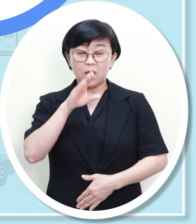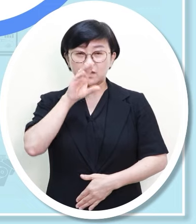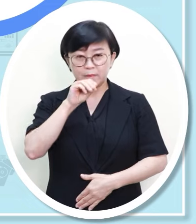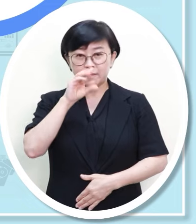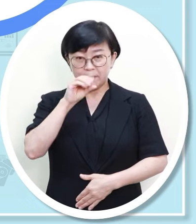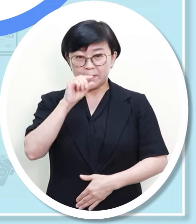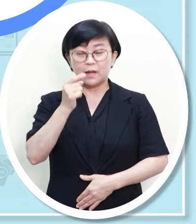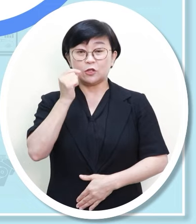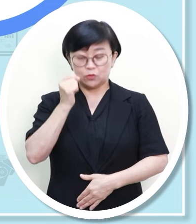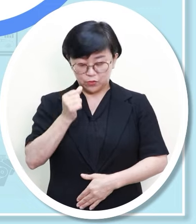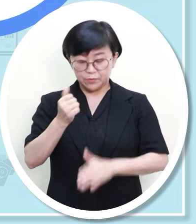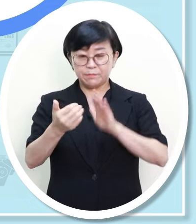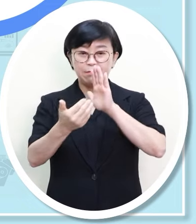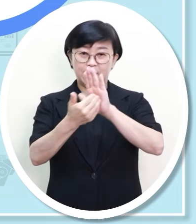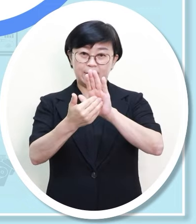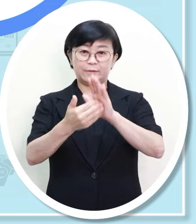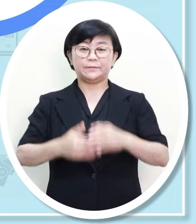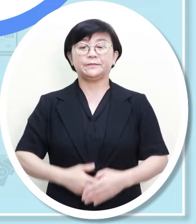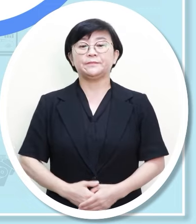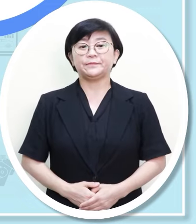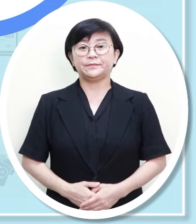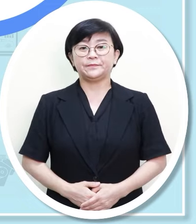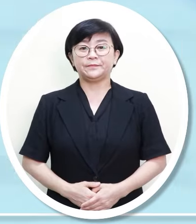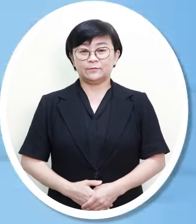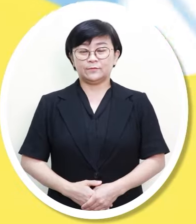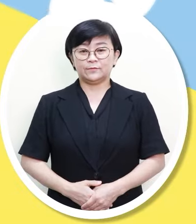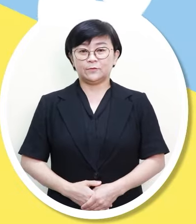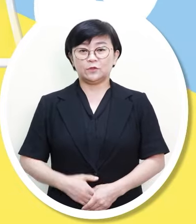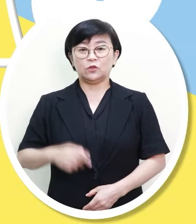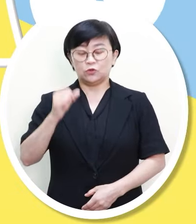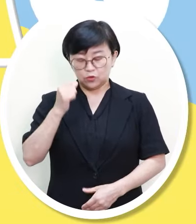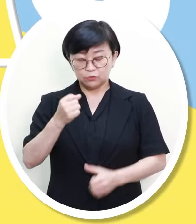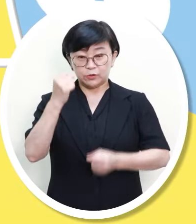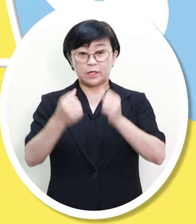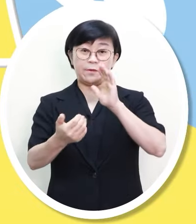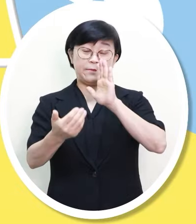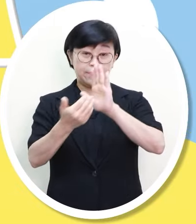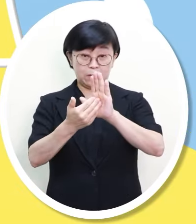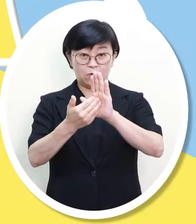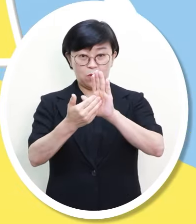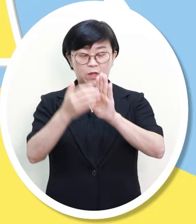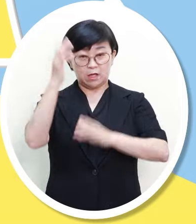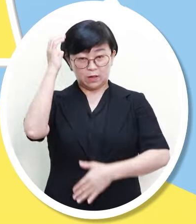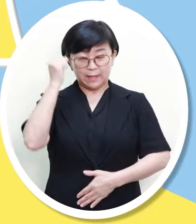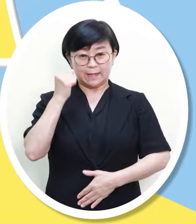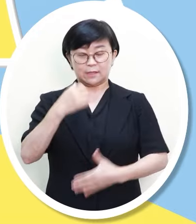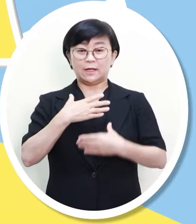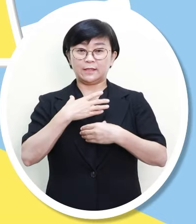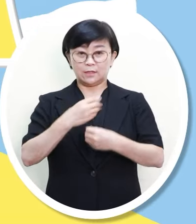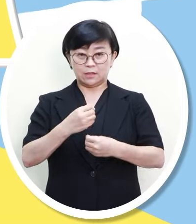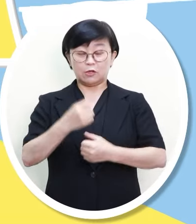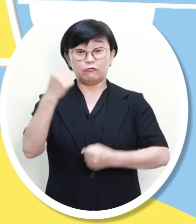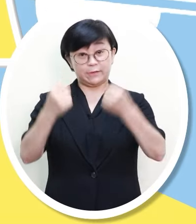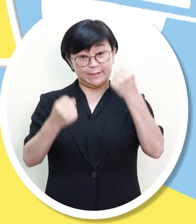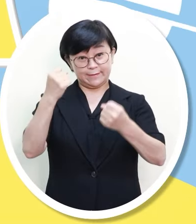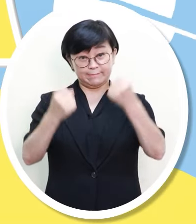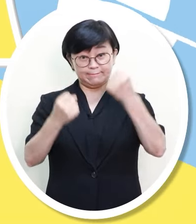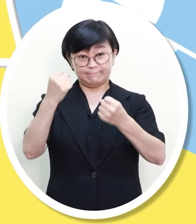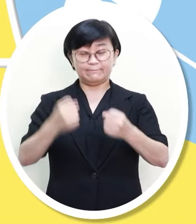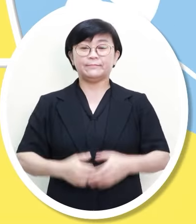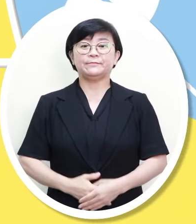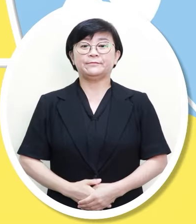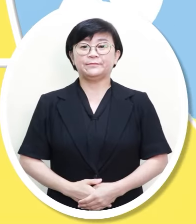음식물을 씹어서 근육을 움직여주세요. 졸음운전 예방수칙을 숙지해 안전하게 운전하세요.